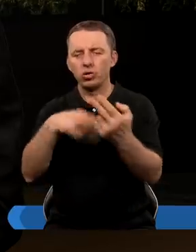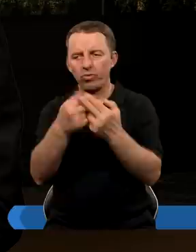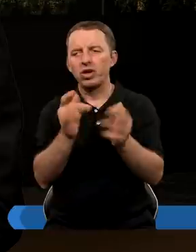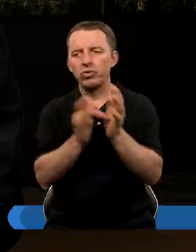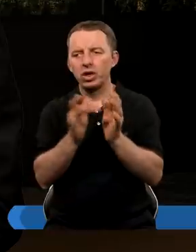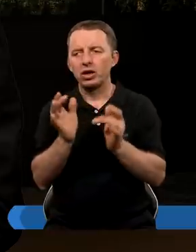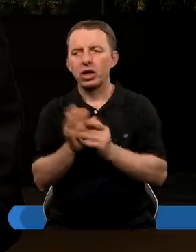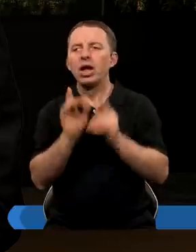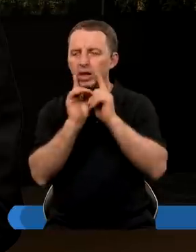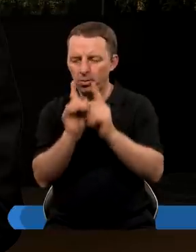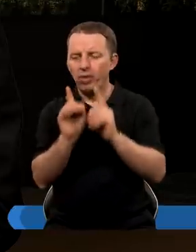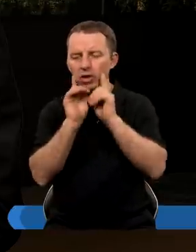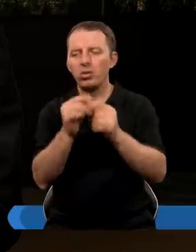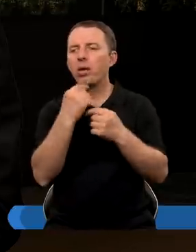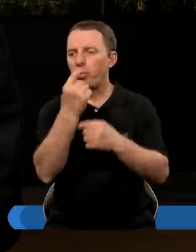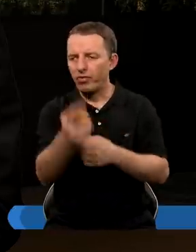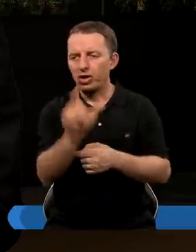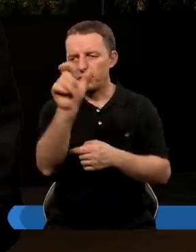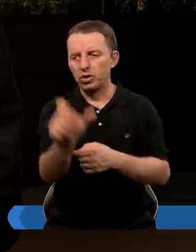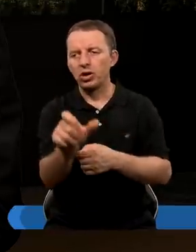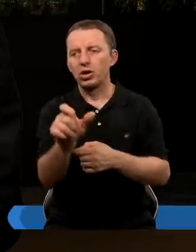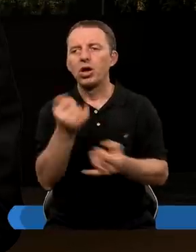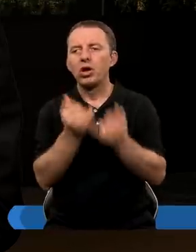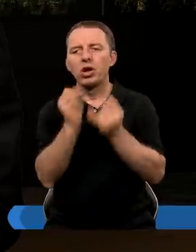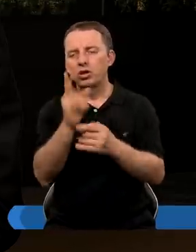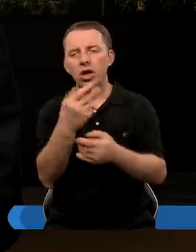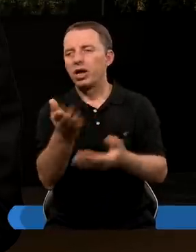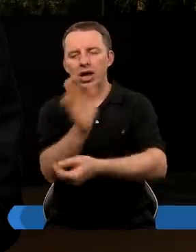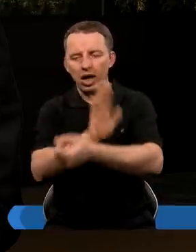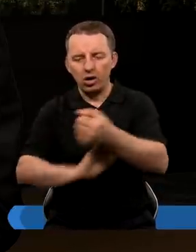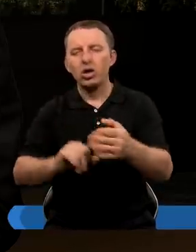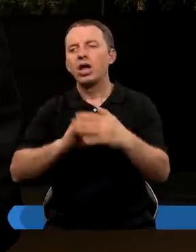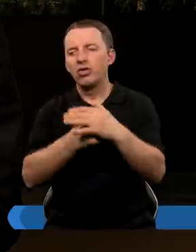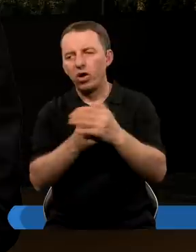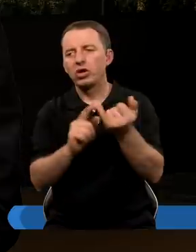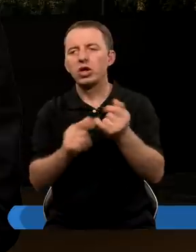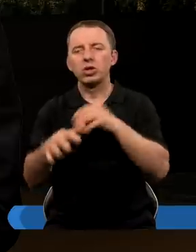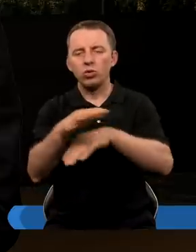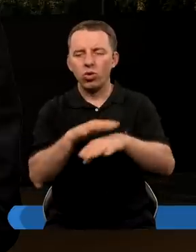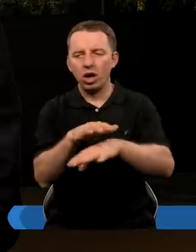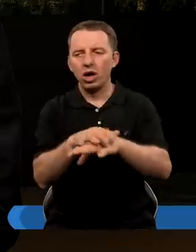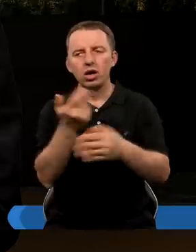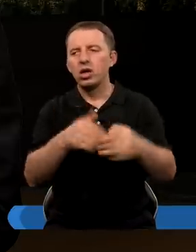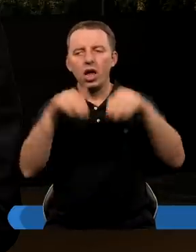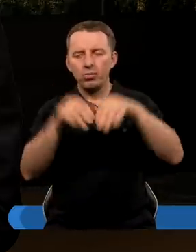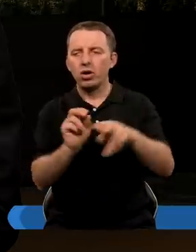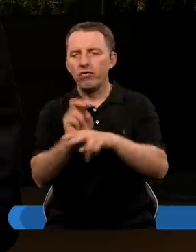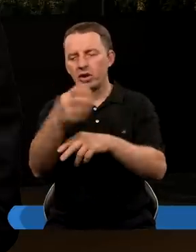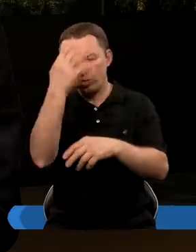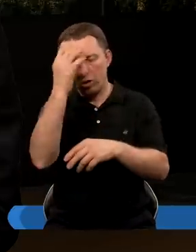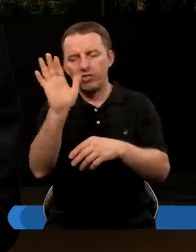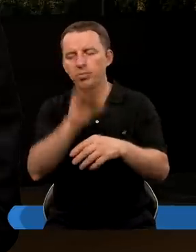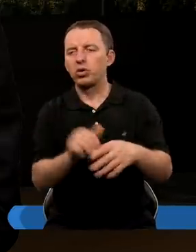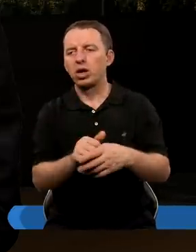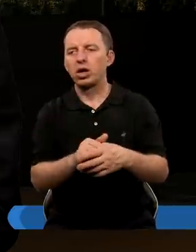Odpowiedział Jezus Zaprawdę, zaprawdę opowiadam Ci, jeśli się kto nie narodzi z wody i z ducha nie może wejść do